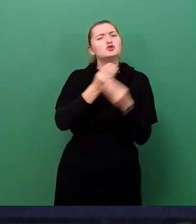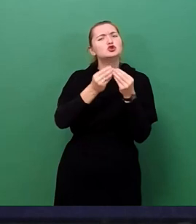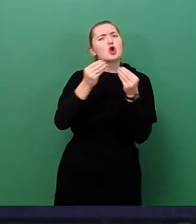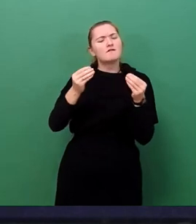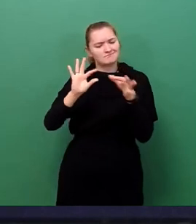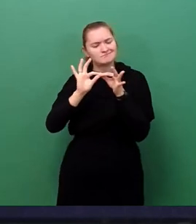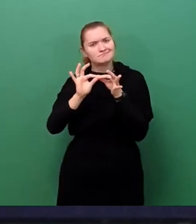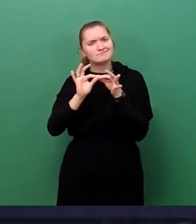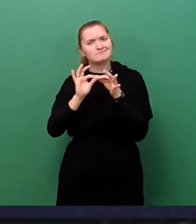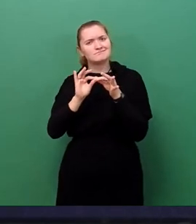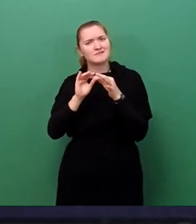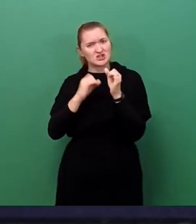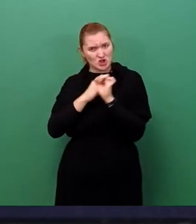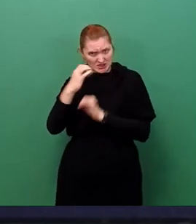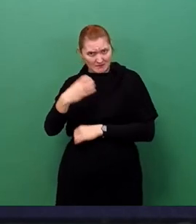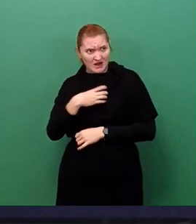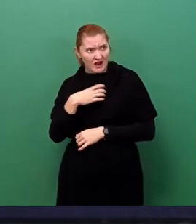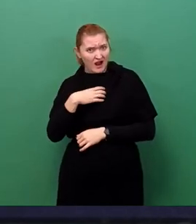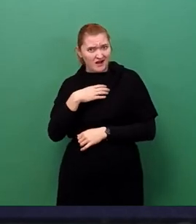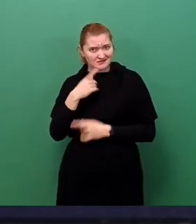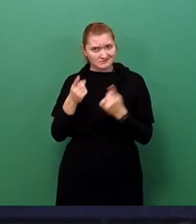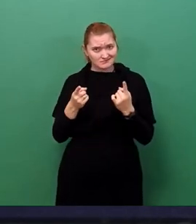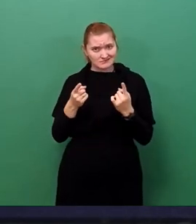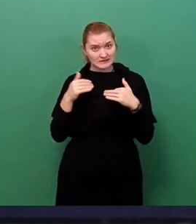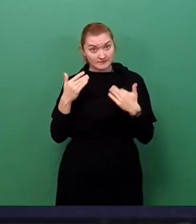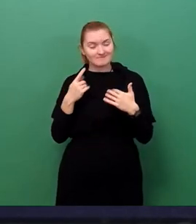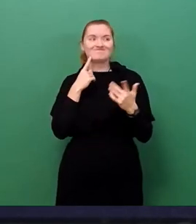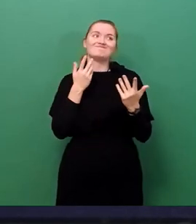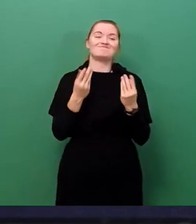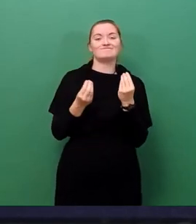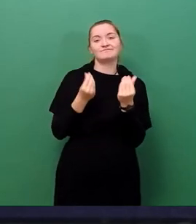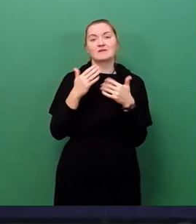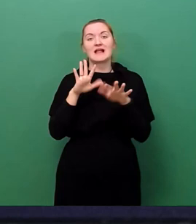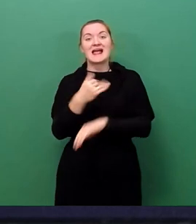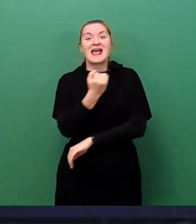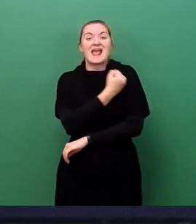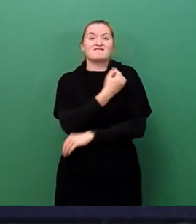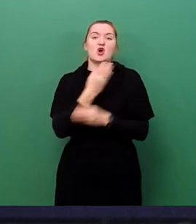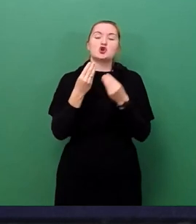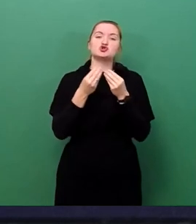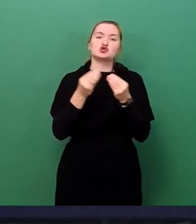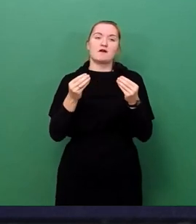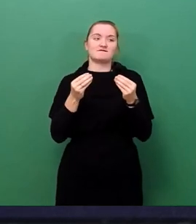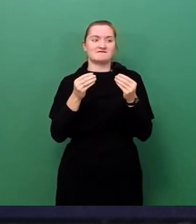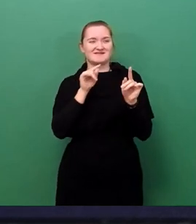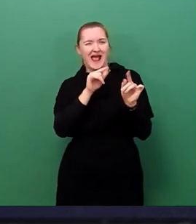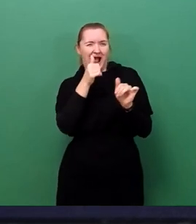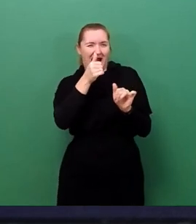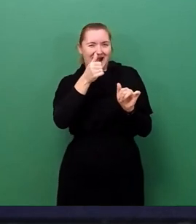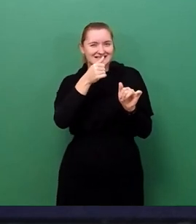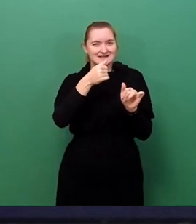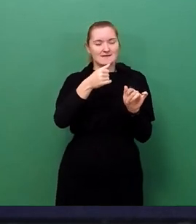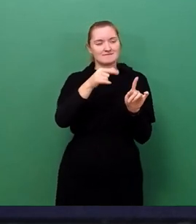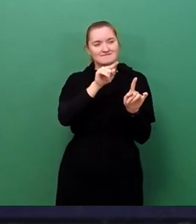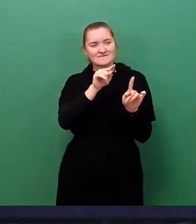Ein Rückschluss, dass ein bestimmter Impfstoff häufiger zu Impfdurchbrüchen führt, lässt